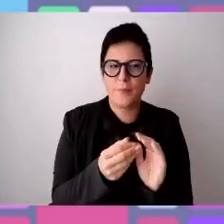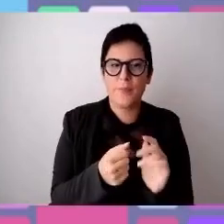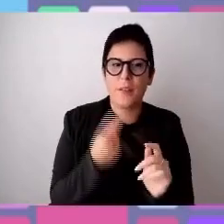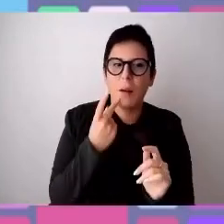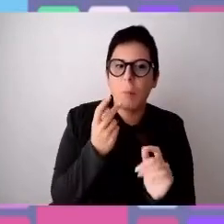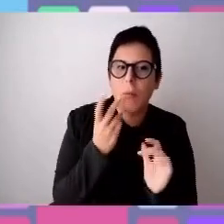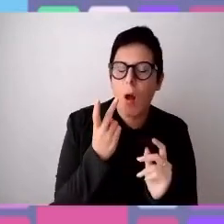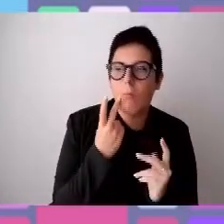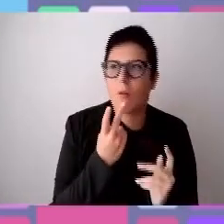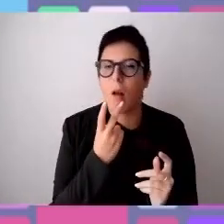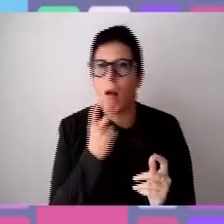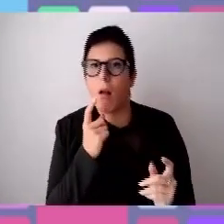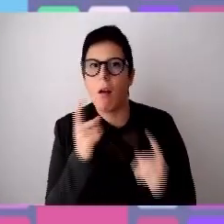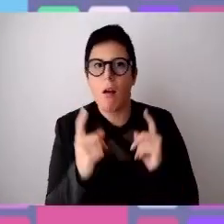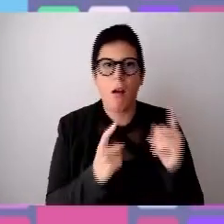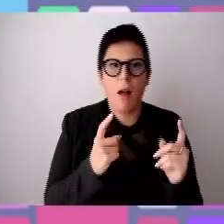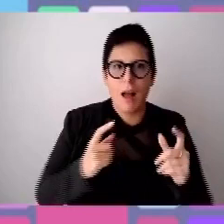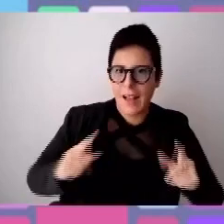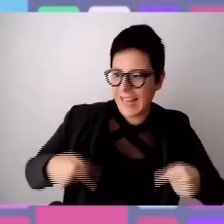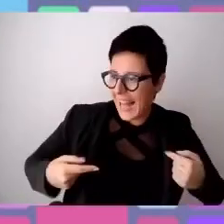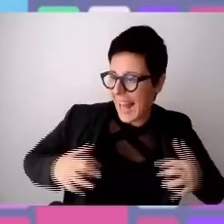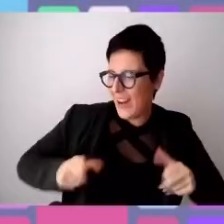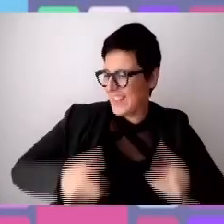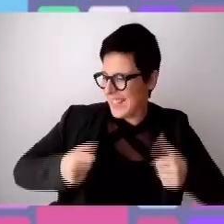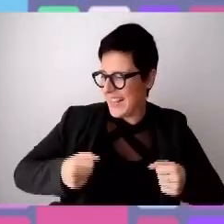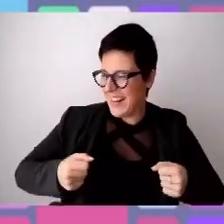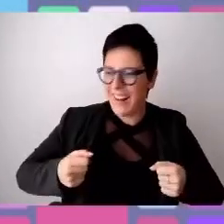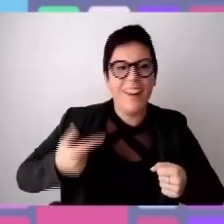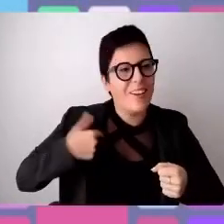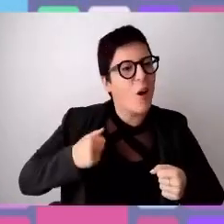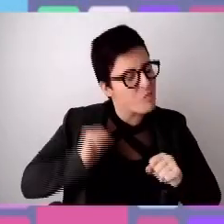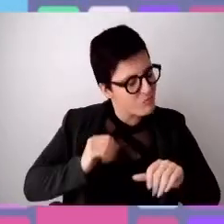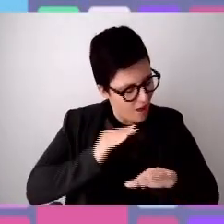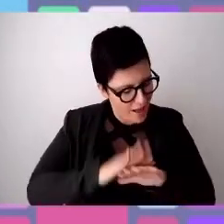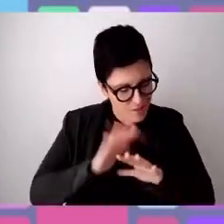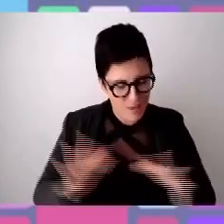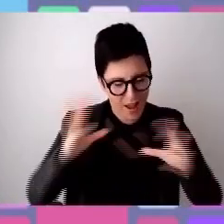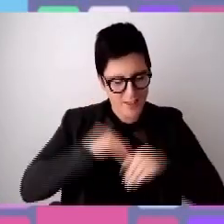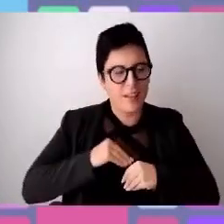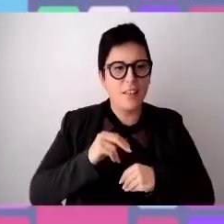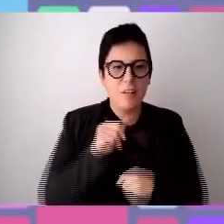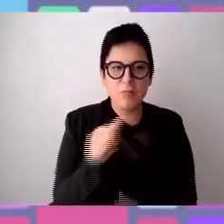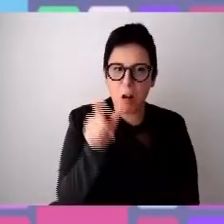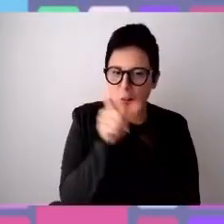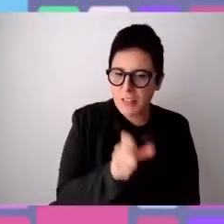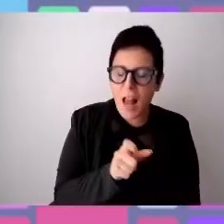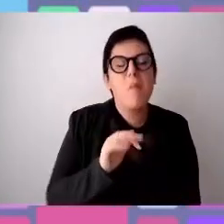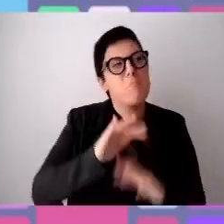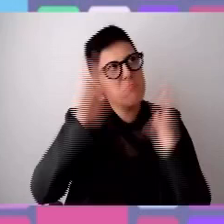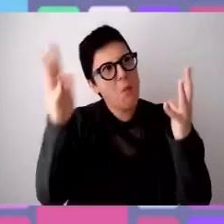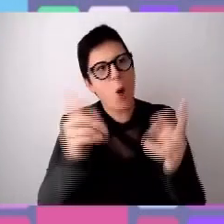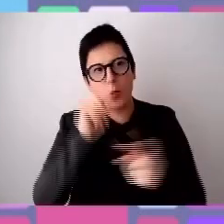che a bordo delle nostre carrozze possiamo comunque vivere esperienze in Italia e non solo in giro per il mondo,